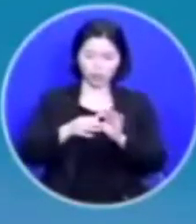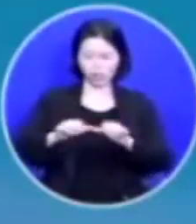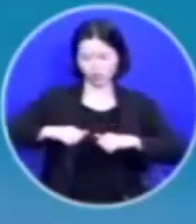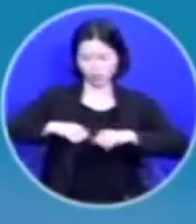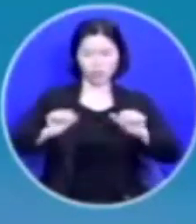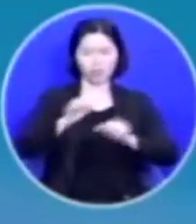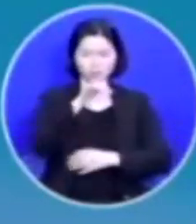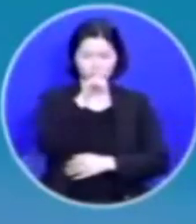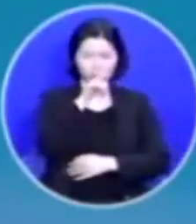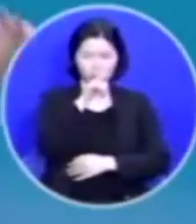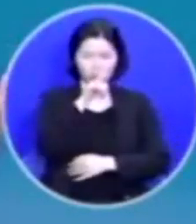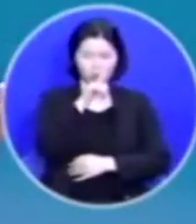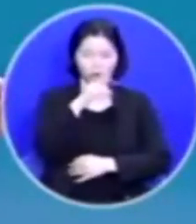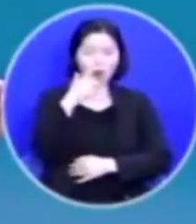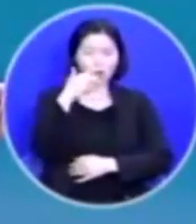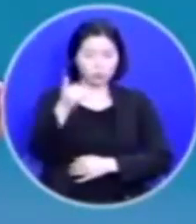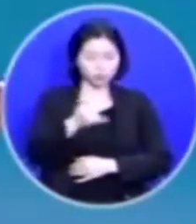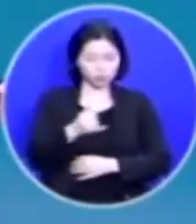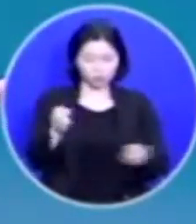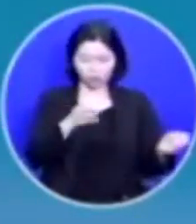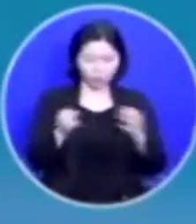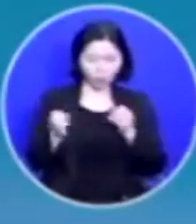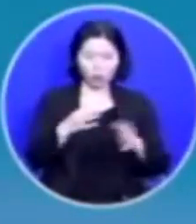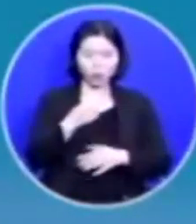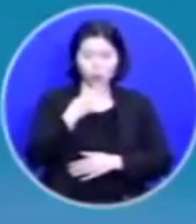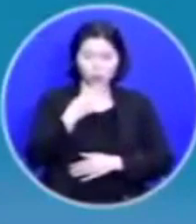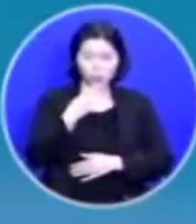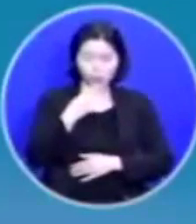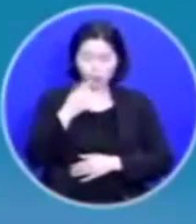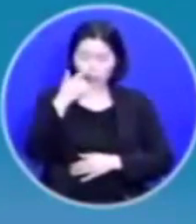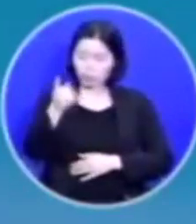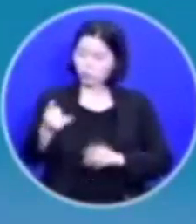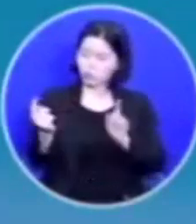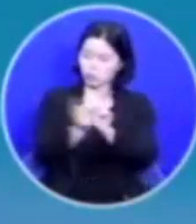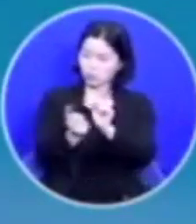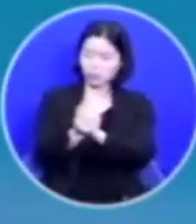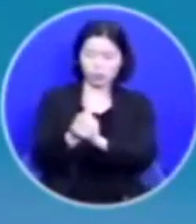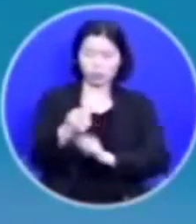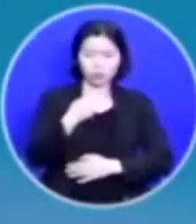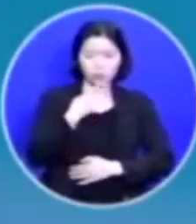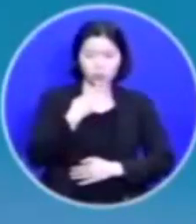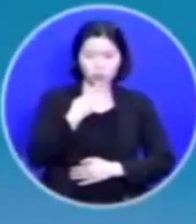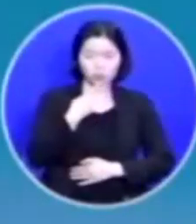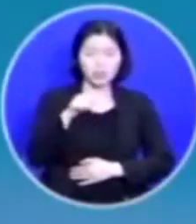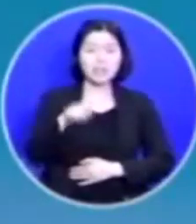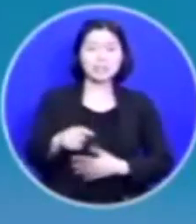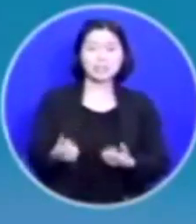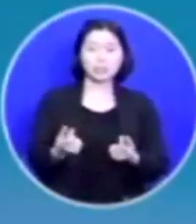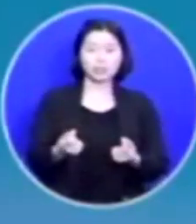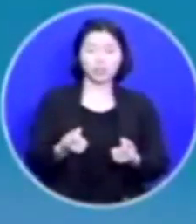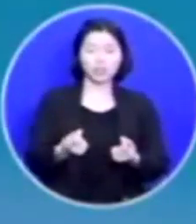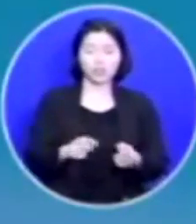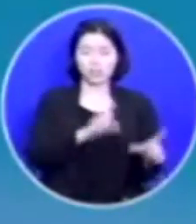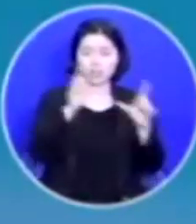깨어져 있습니다 부모님과 대화하지 않고 부모님 만나지도 않고 그렇게 지내는